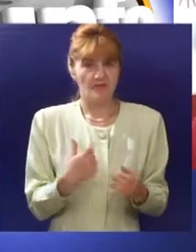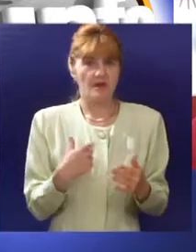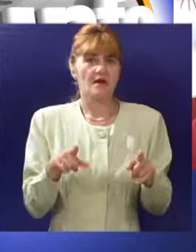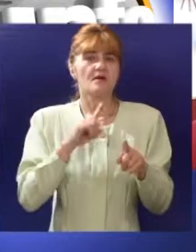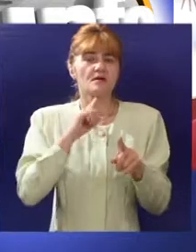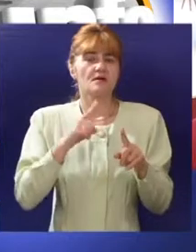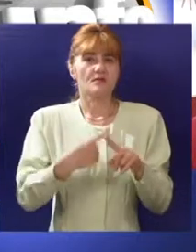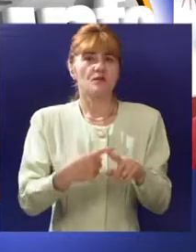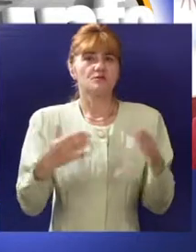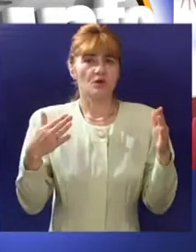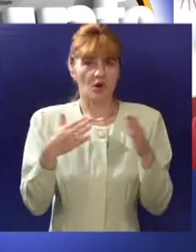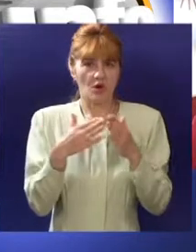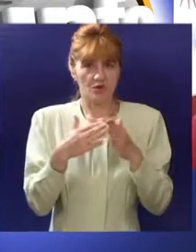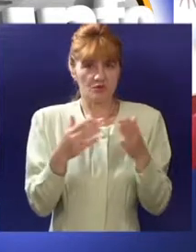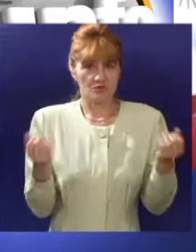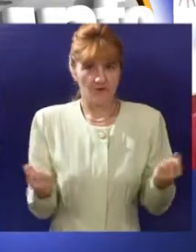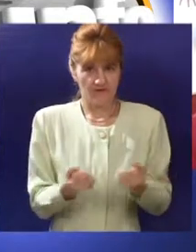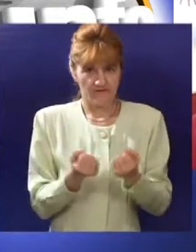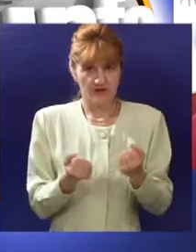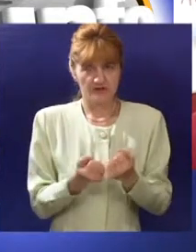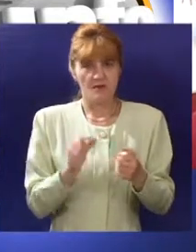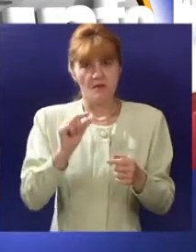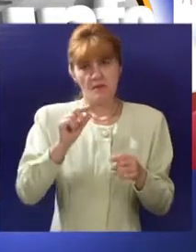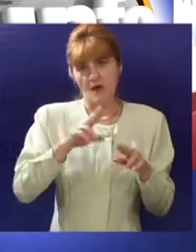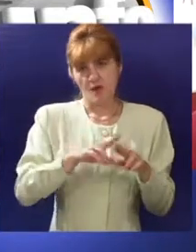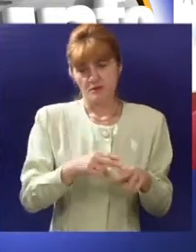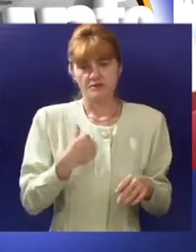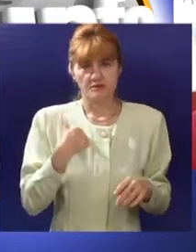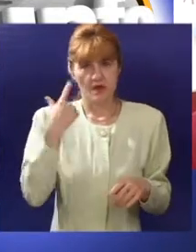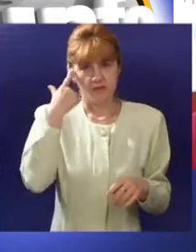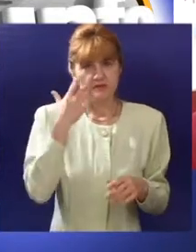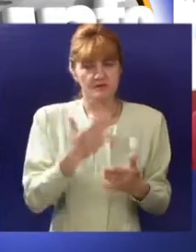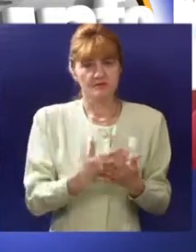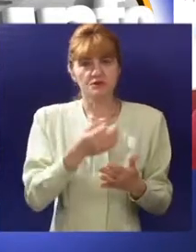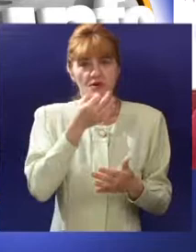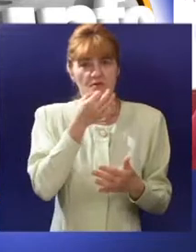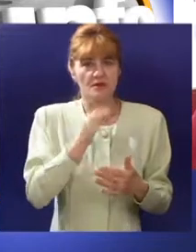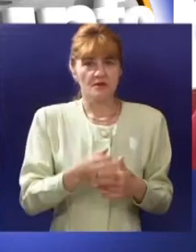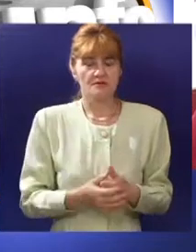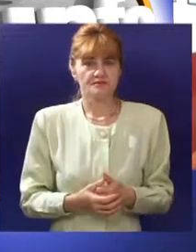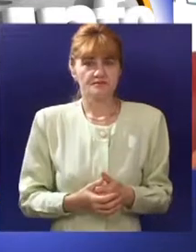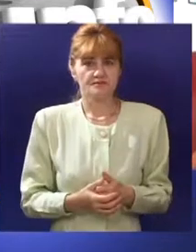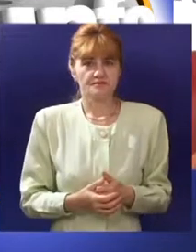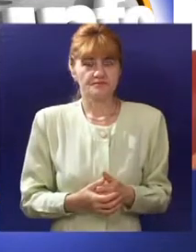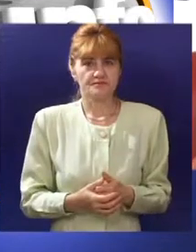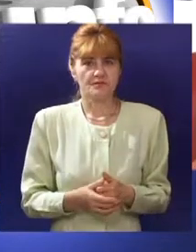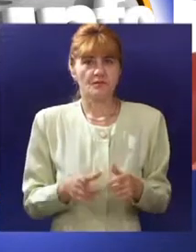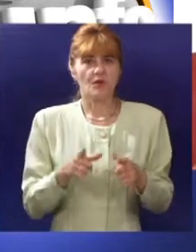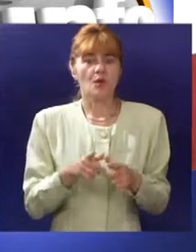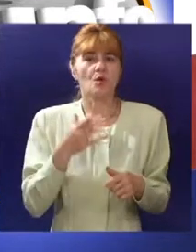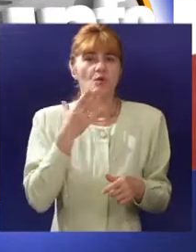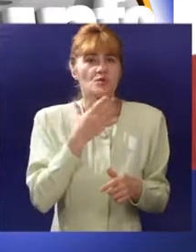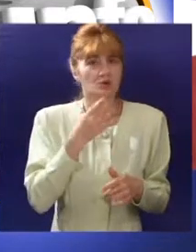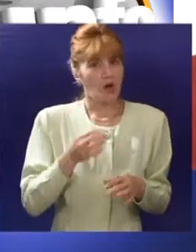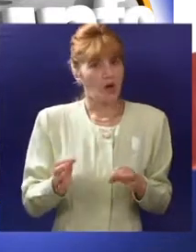ali ja vežu mi kod kućima, je veoma bitno i još malo je ostalo i mislim da ćemo biti dovoljno pripremili. U školi sam se počela